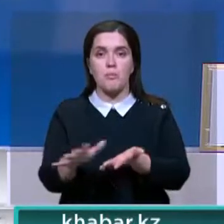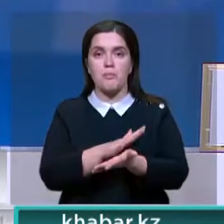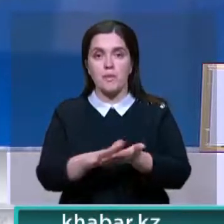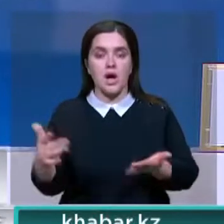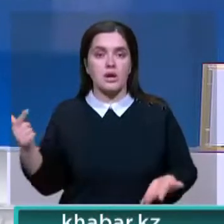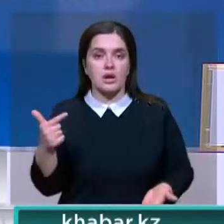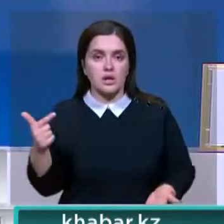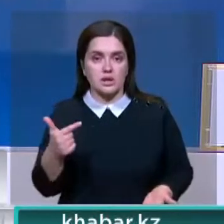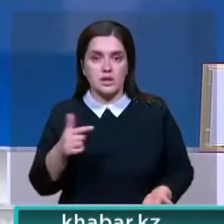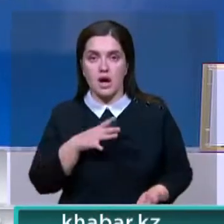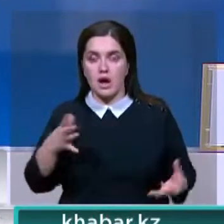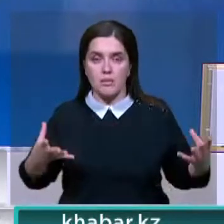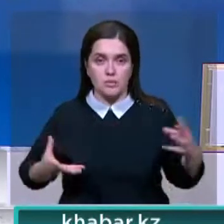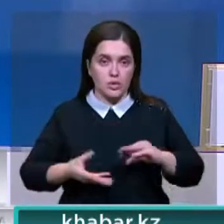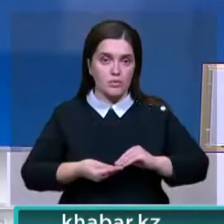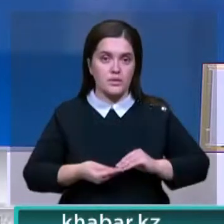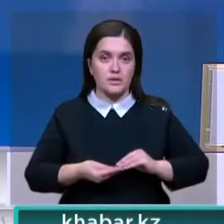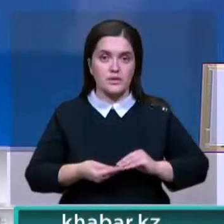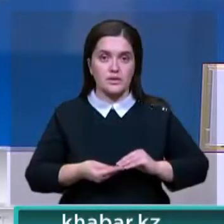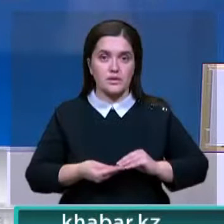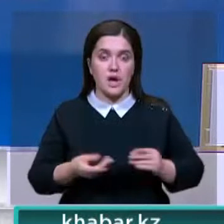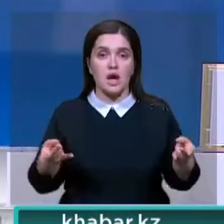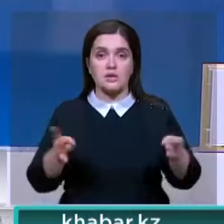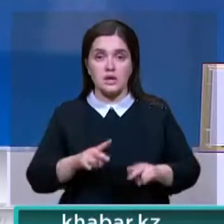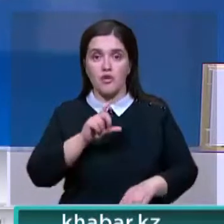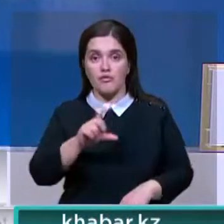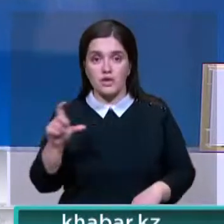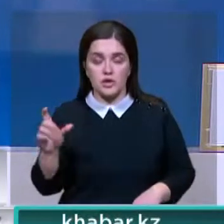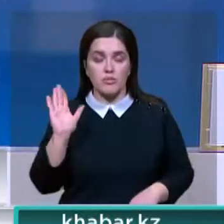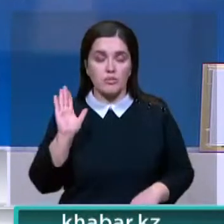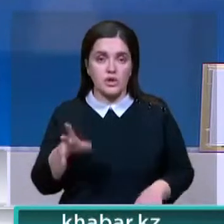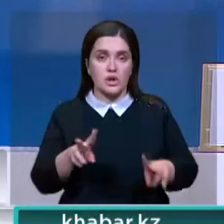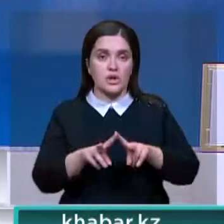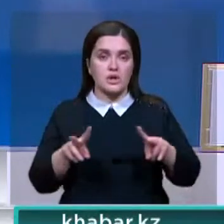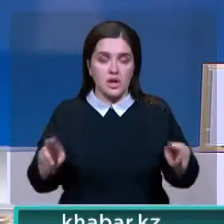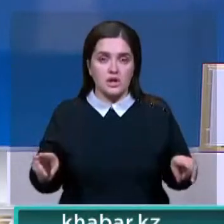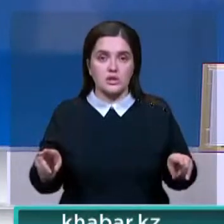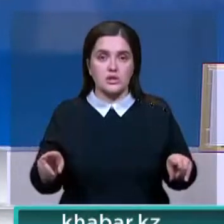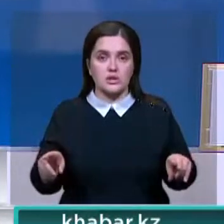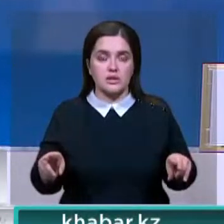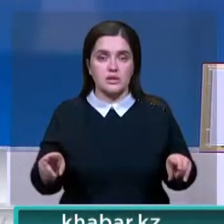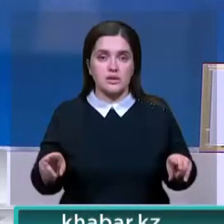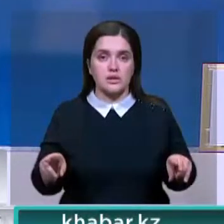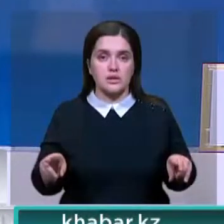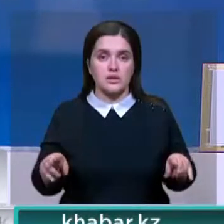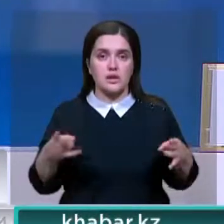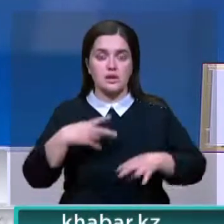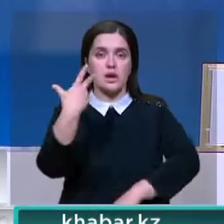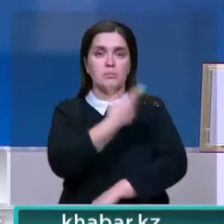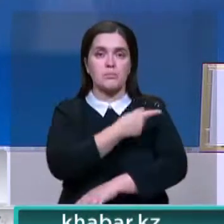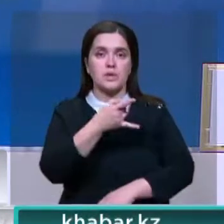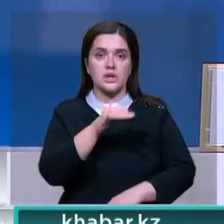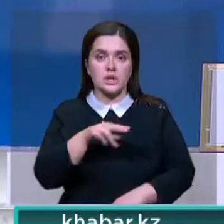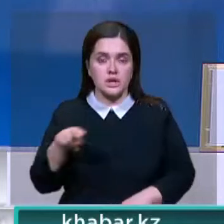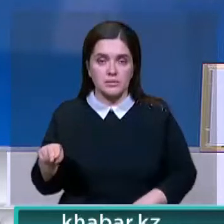гарантированного объема. При этом остальные вакцины, они будут так же, как и на сегодняшний день, по остальным прививкам, по гриппу,